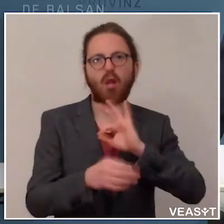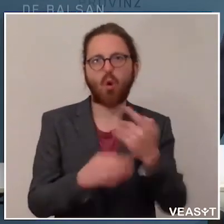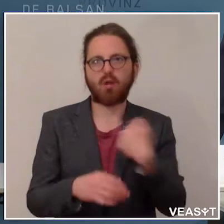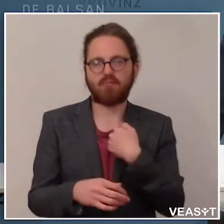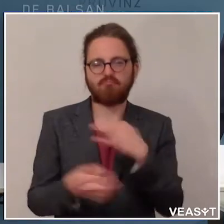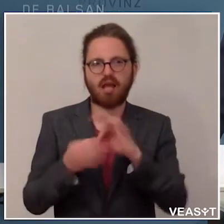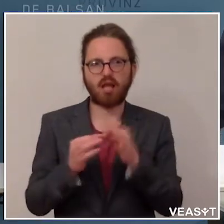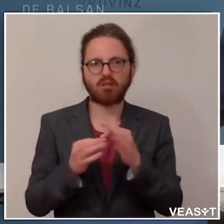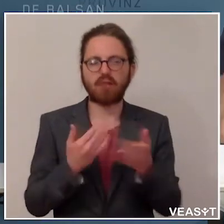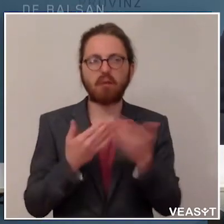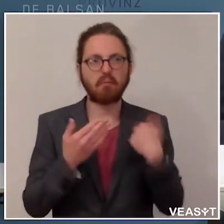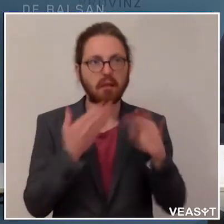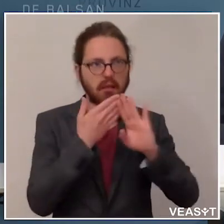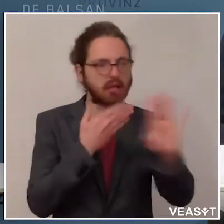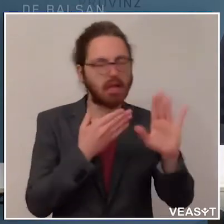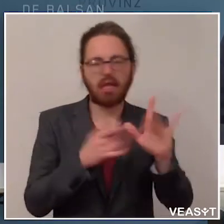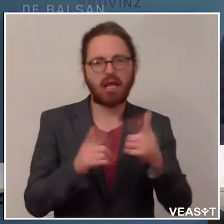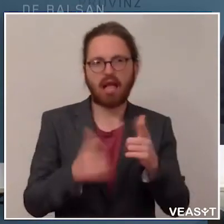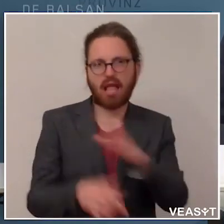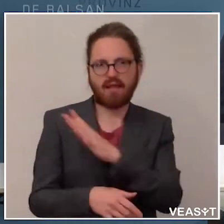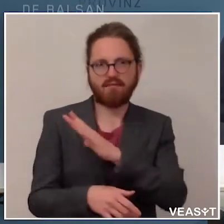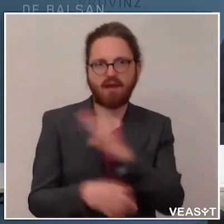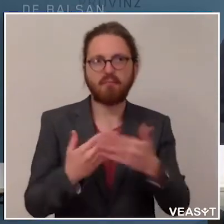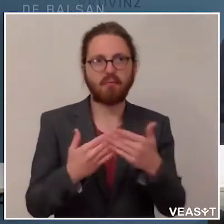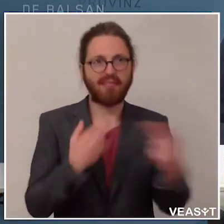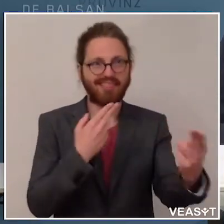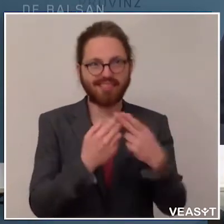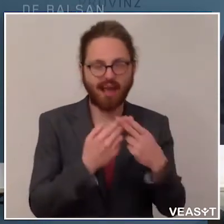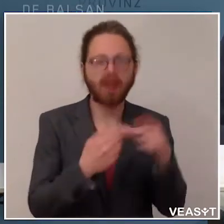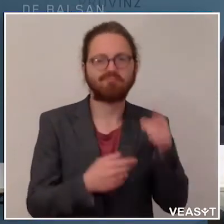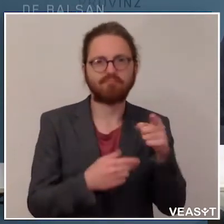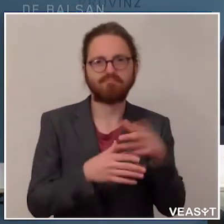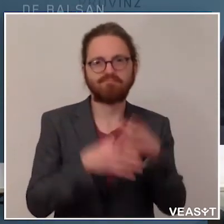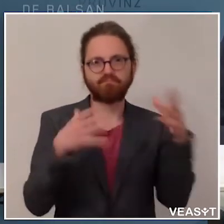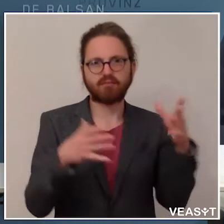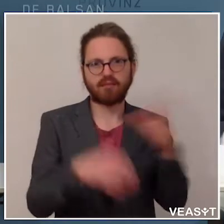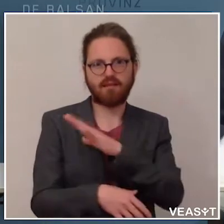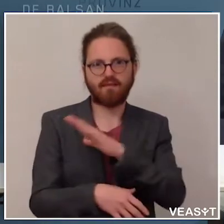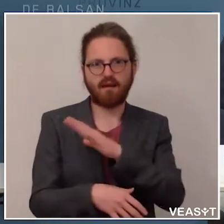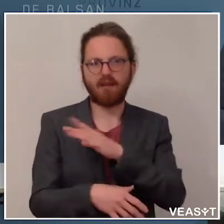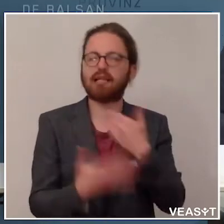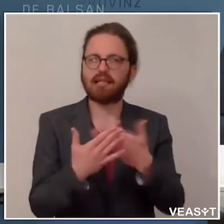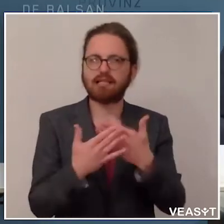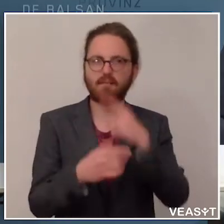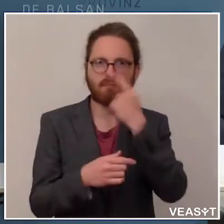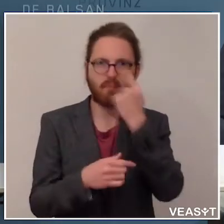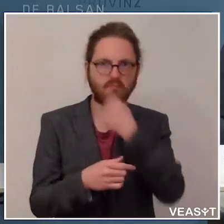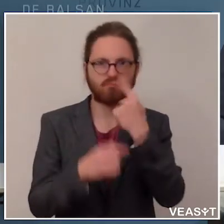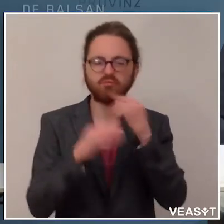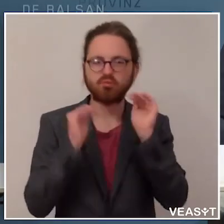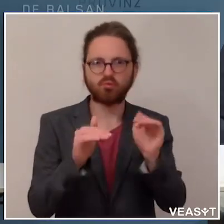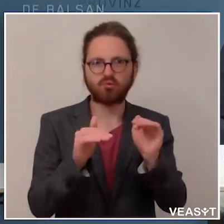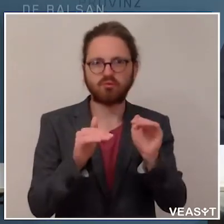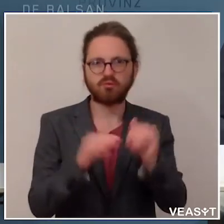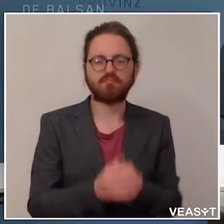hält, ist das Risiko nicht da, sobald man in die Nähe kommt, gibt es das Risiko, also Mund und Nase schützen. Das ist das Prinzip. Und